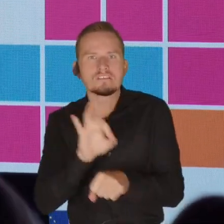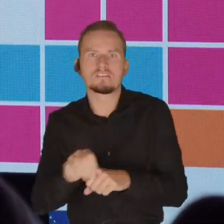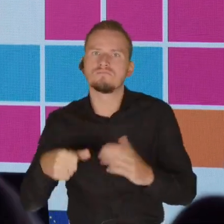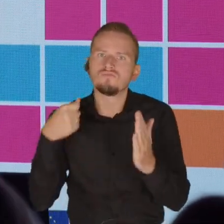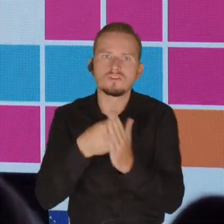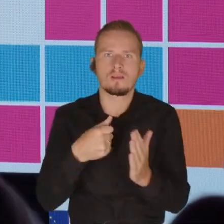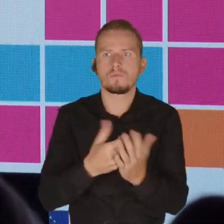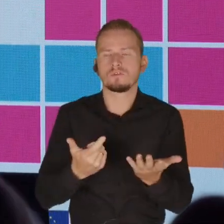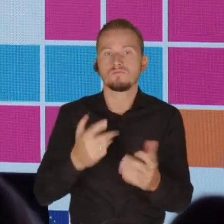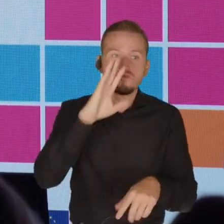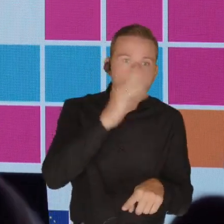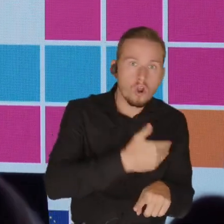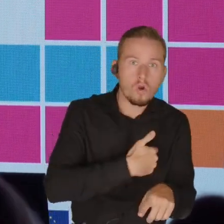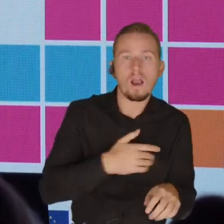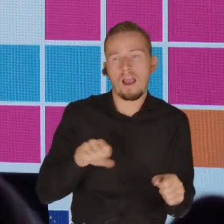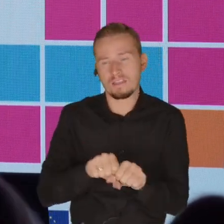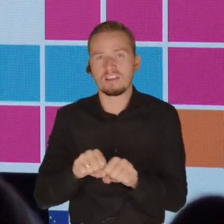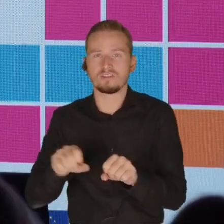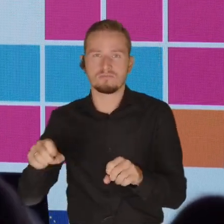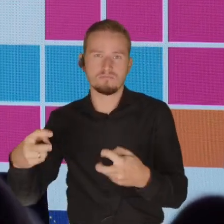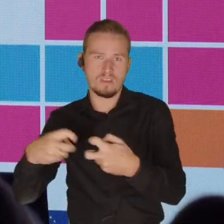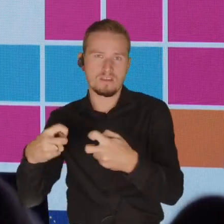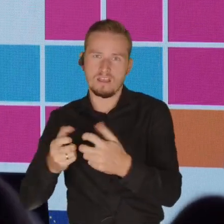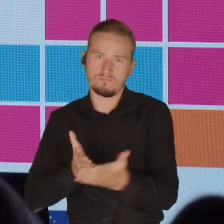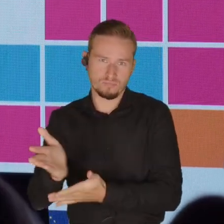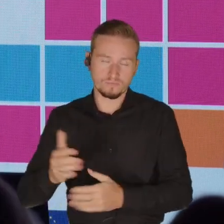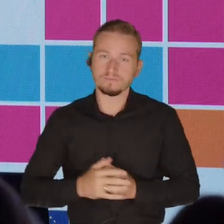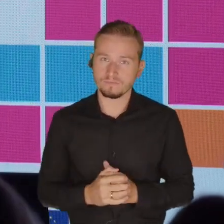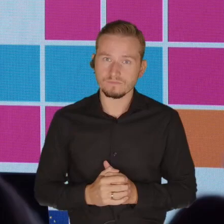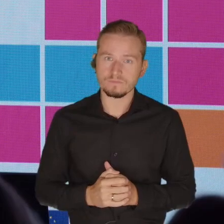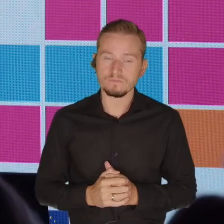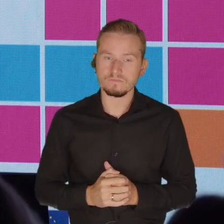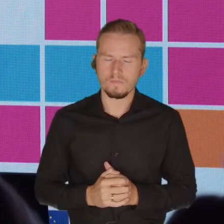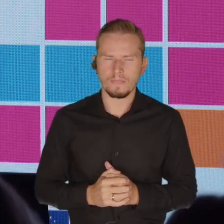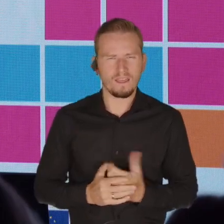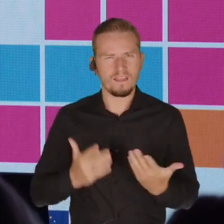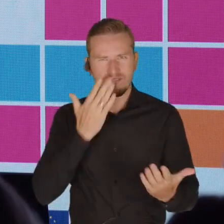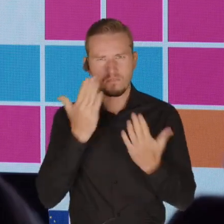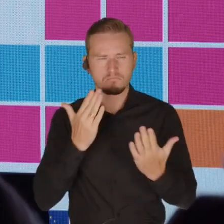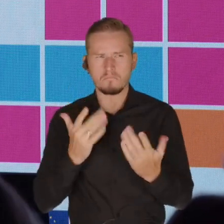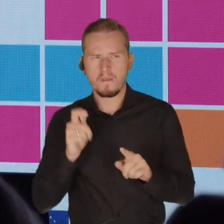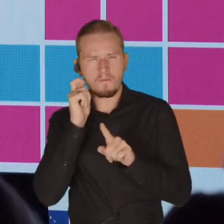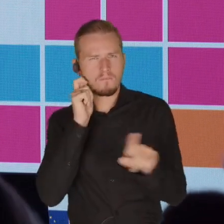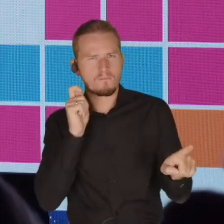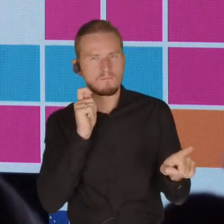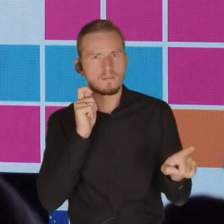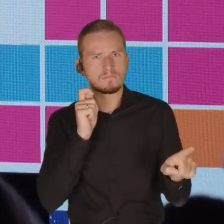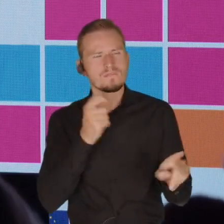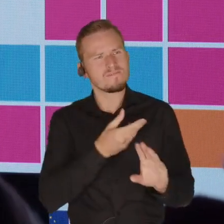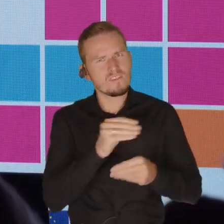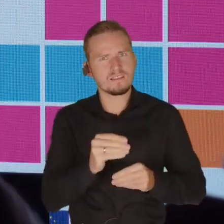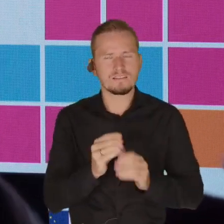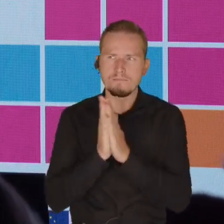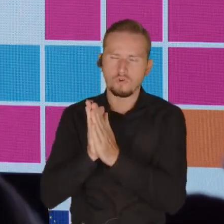szkole, jak i online. Wydaje się, że dziewczyny częściej proszą o pomoc, podczas,